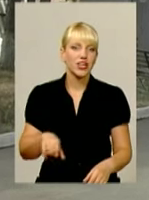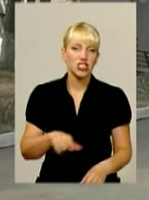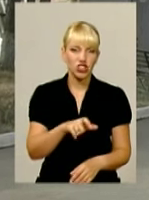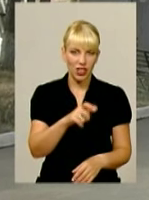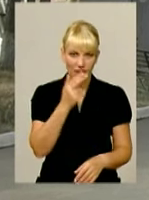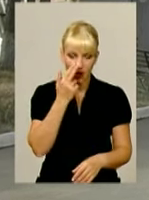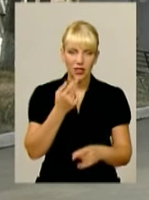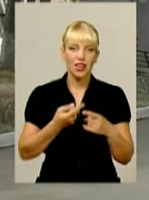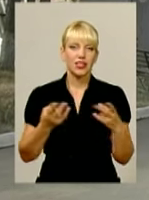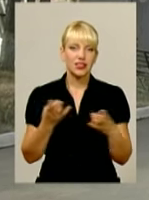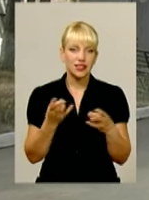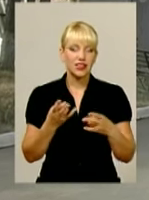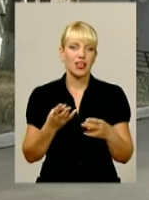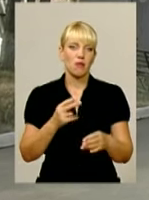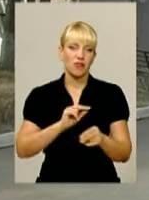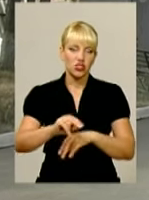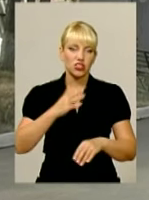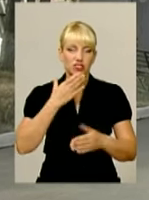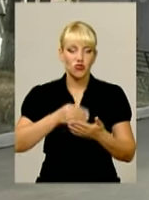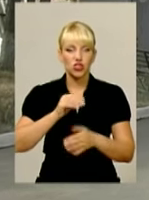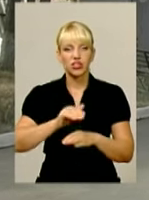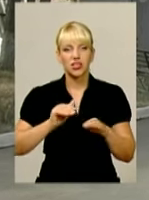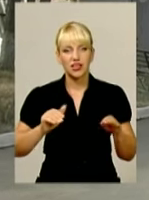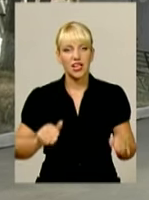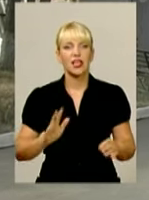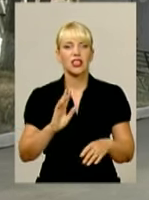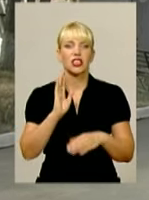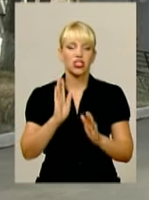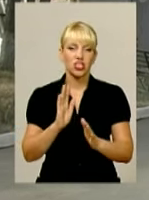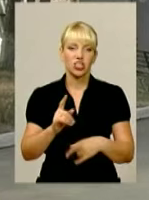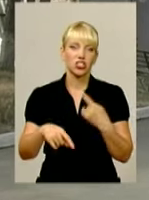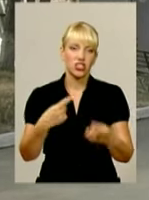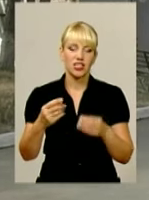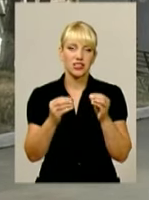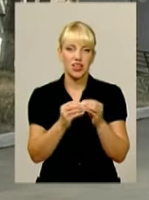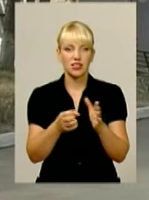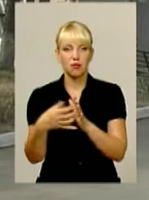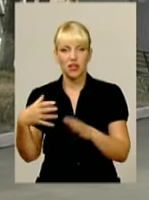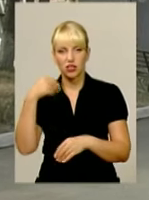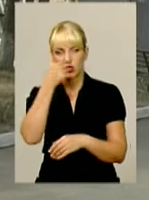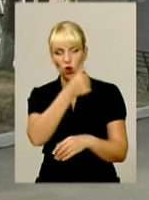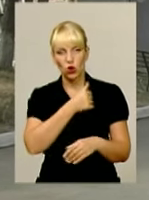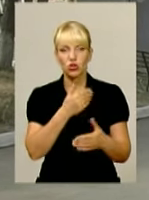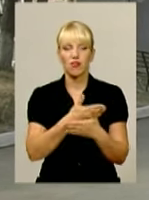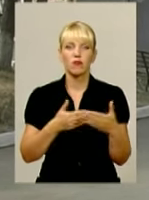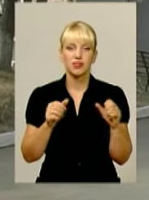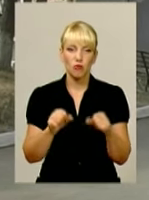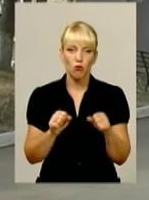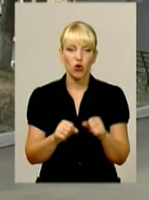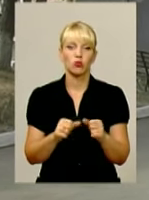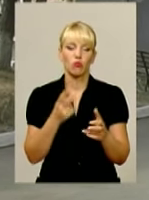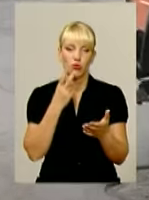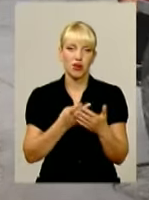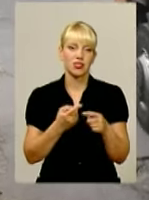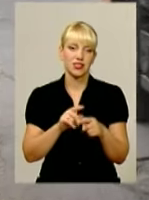нам потрібно брати дітей і дітей наших вчити. І тільки через 10-15 років ми тоді зможемо побачити цей